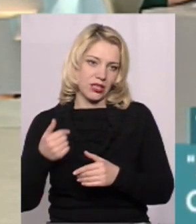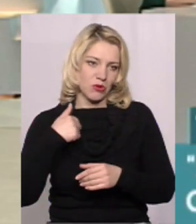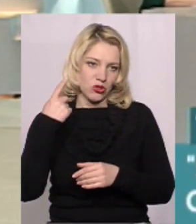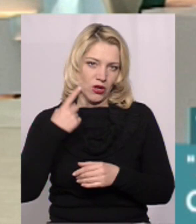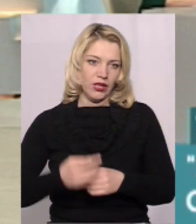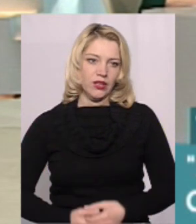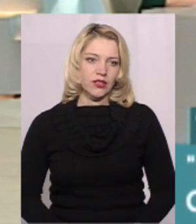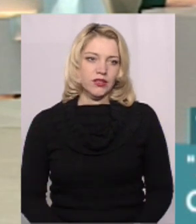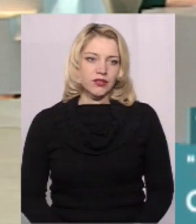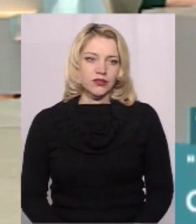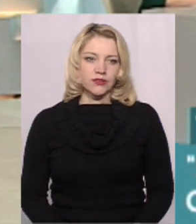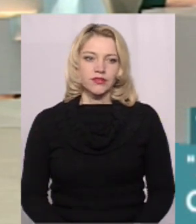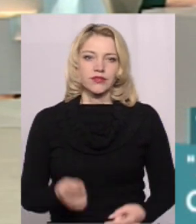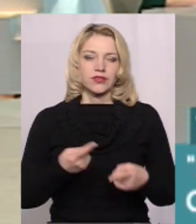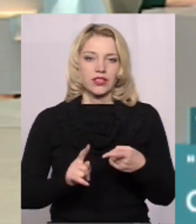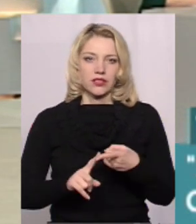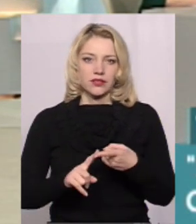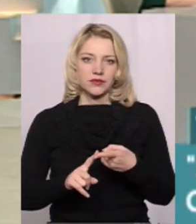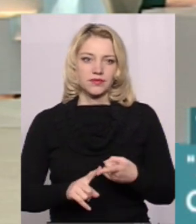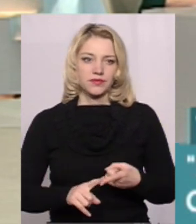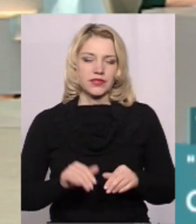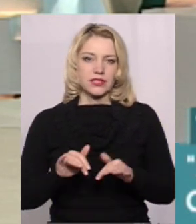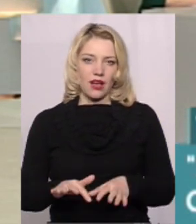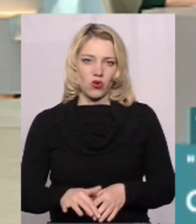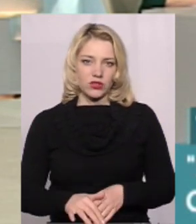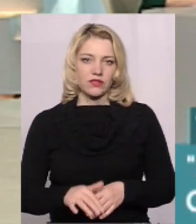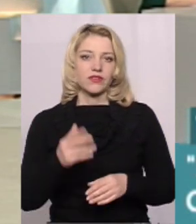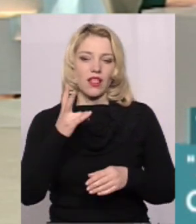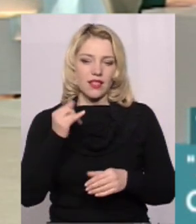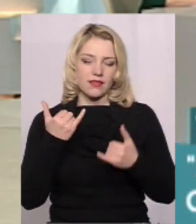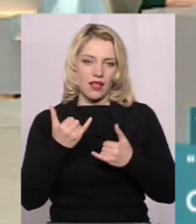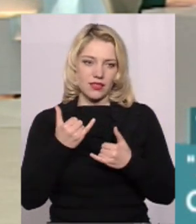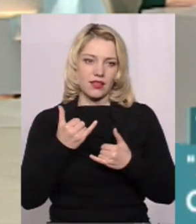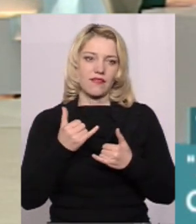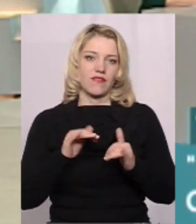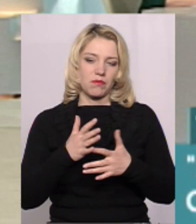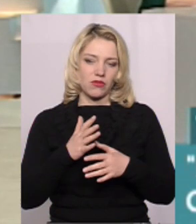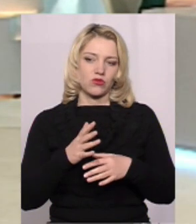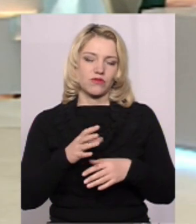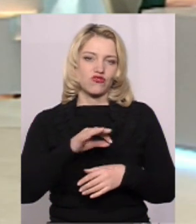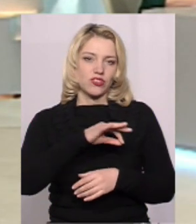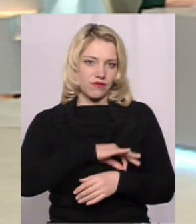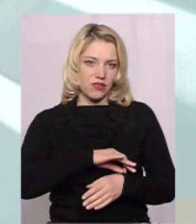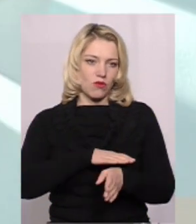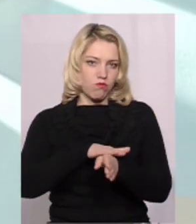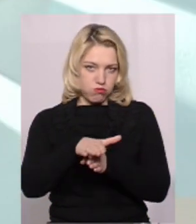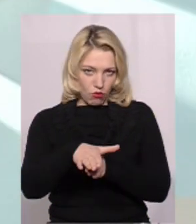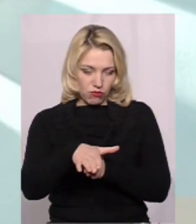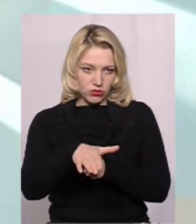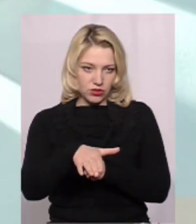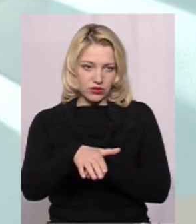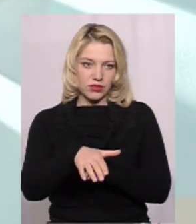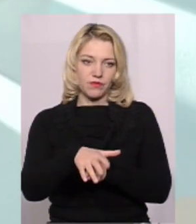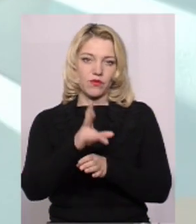від фахівців? Цих заходів на даний випадок вживаються вони в повній мірі, але